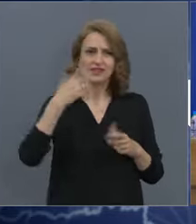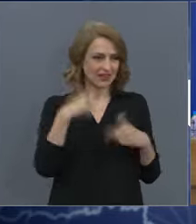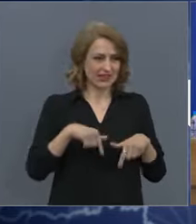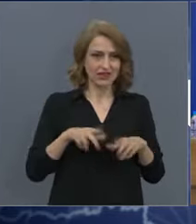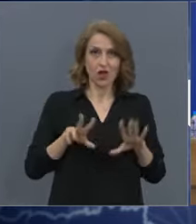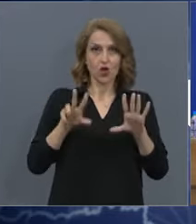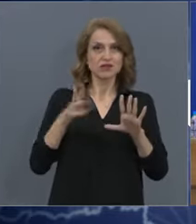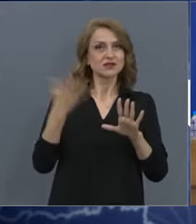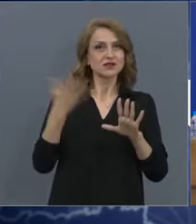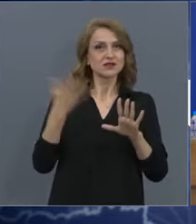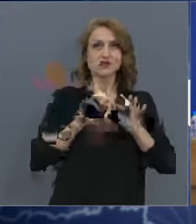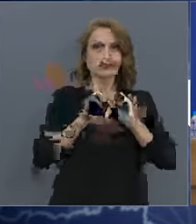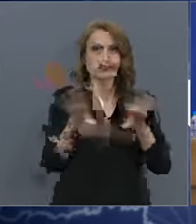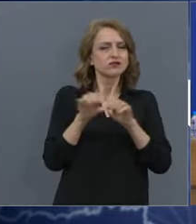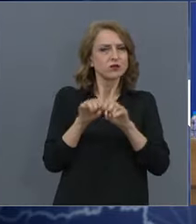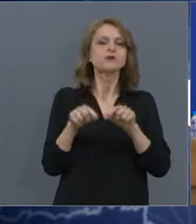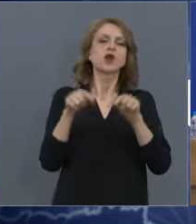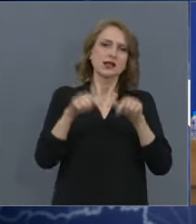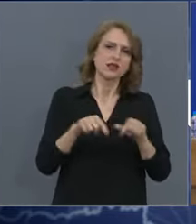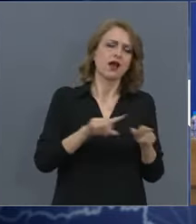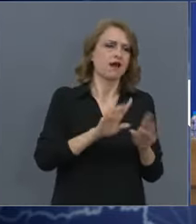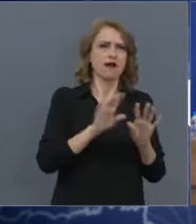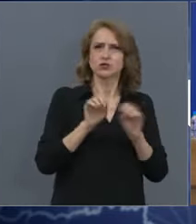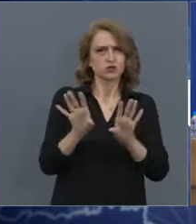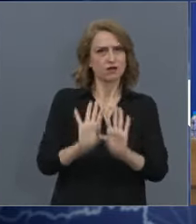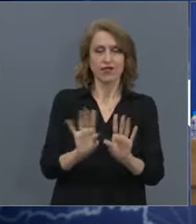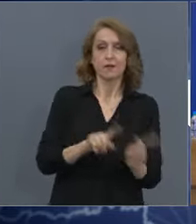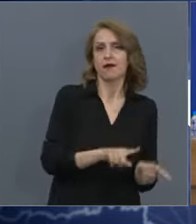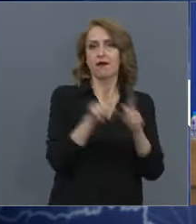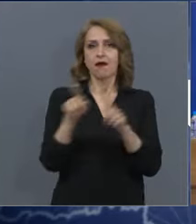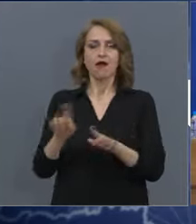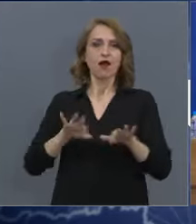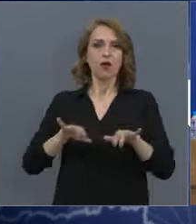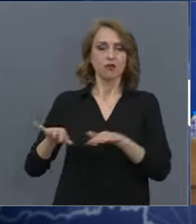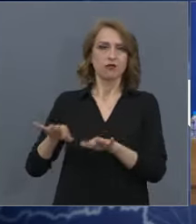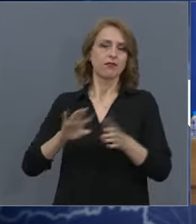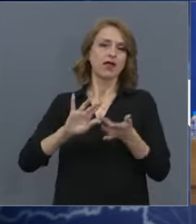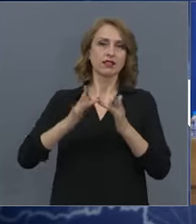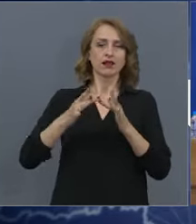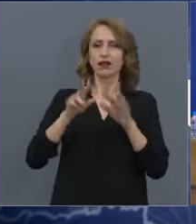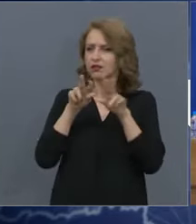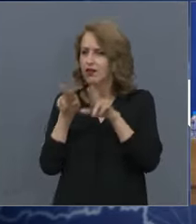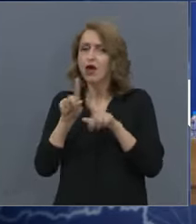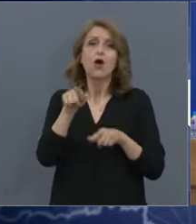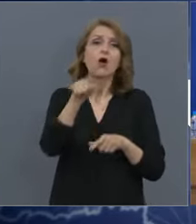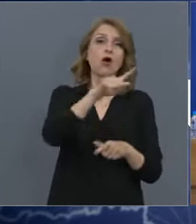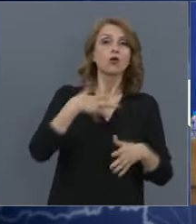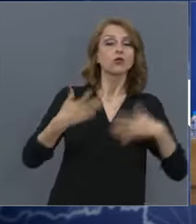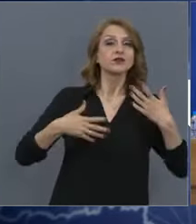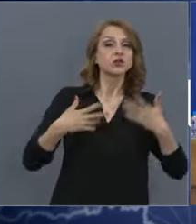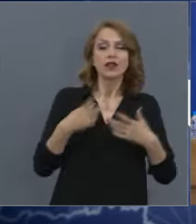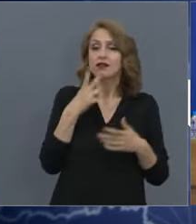в 8 часа, ще е и за да може, който желая да си я пуска и да си